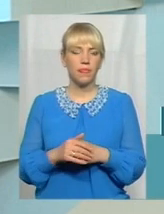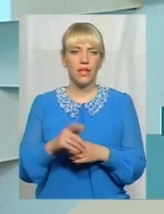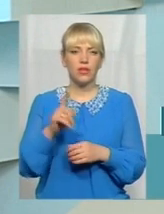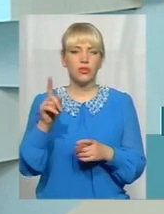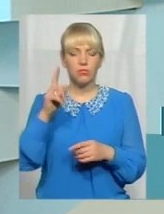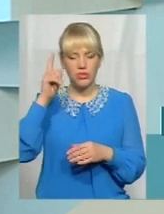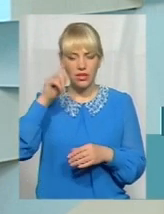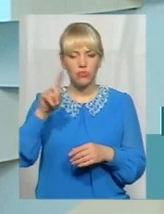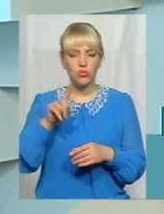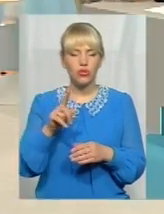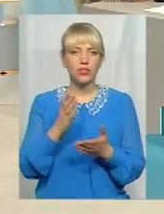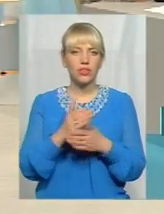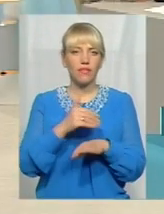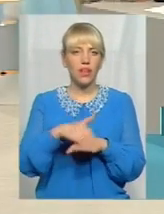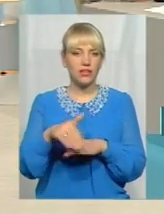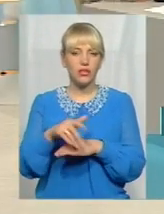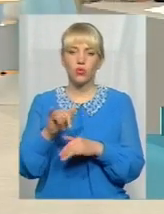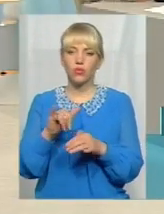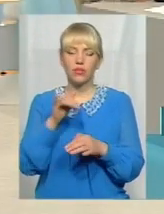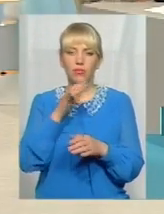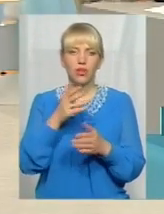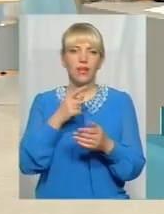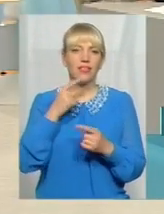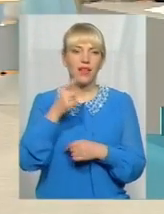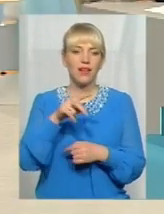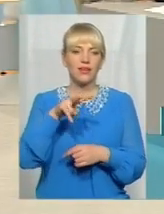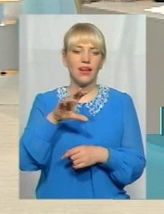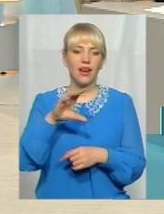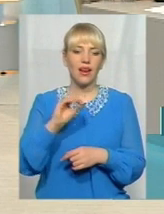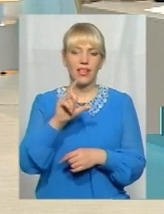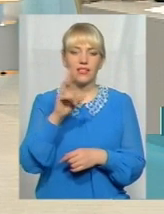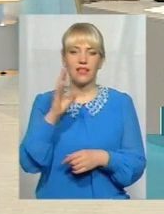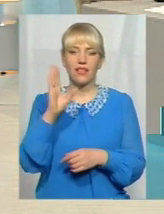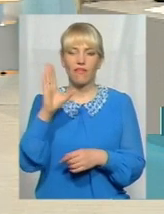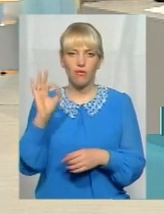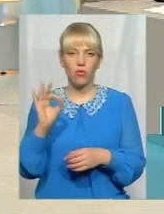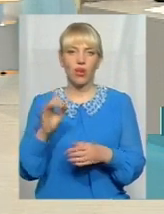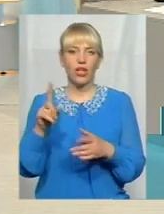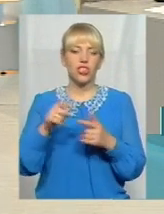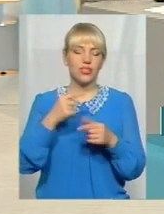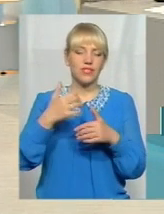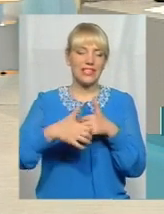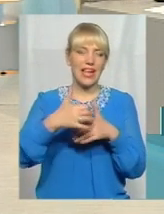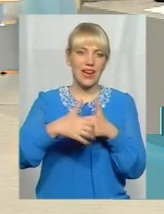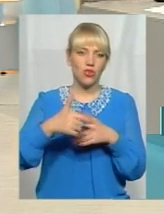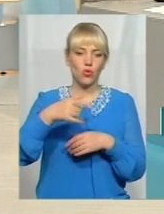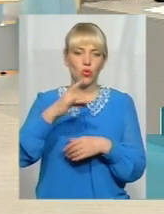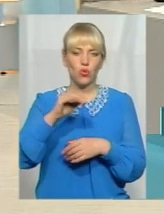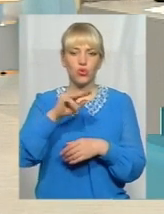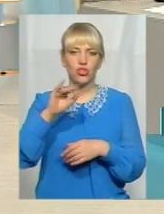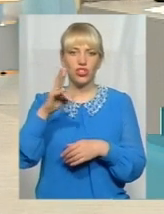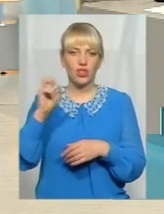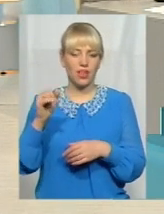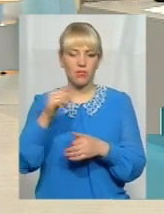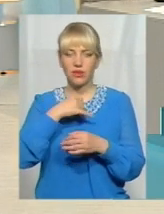великогабаритний автобус, чи заїхати в Дальні Лєзнєво, чи заїхати всередину Рожічне. Це апріорі неможливо. А